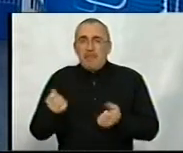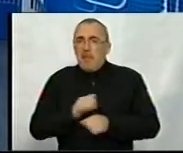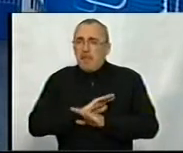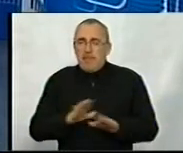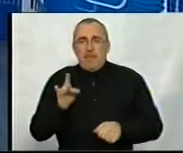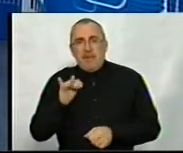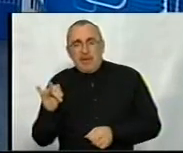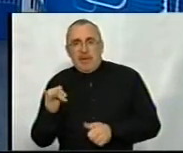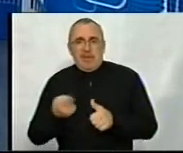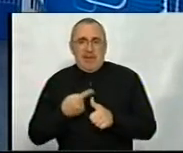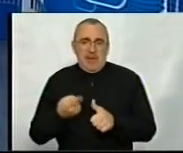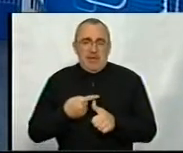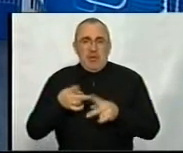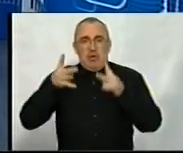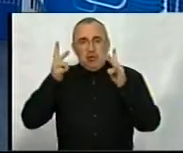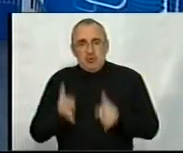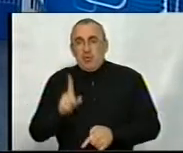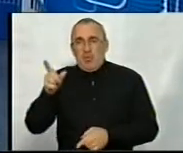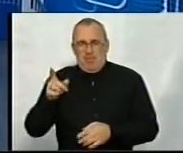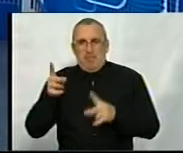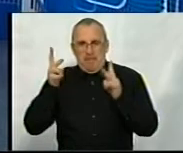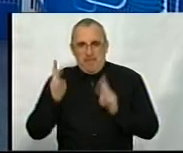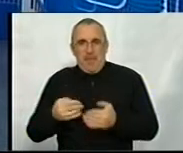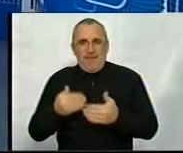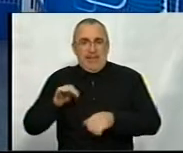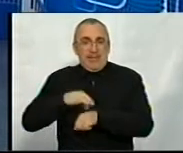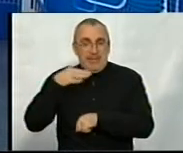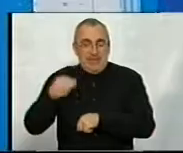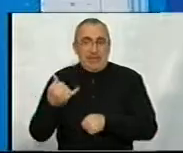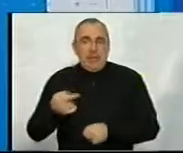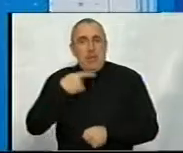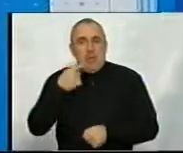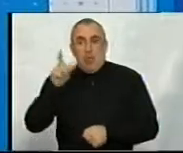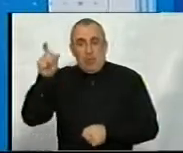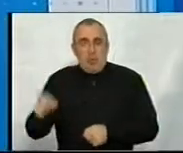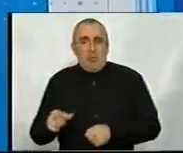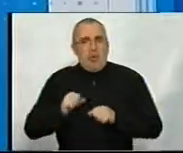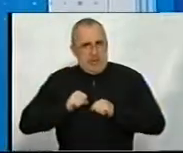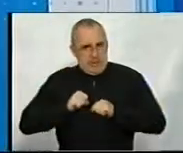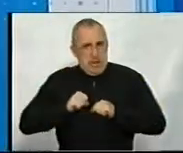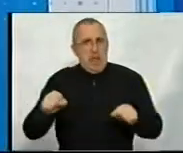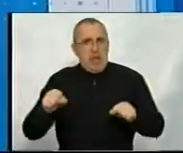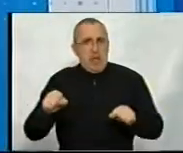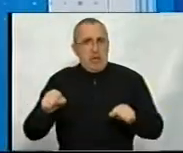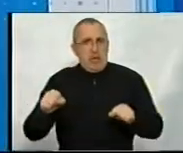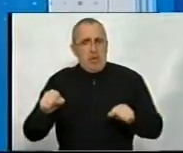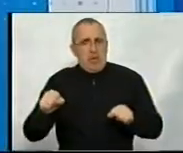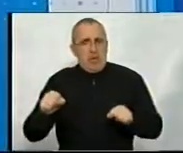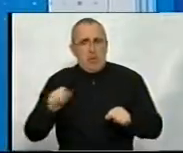називати жертвами тих, хто пострадав від насилля, а зараз говорять про них, що вони героїні, якщо ми маємо на жінок,